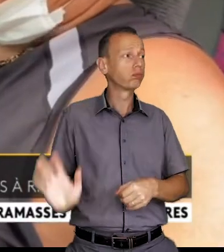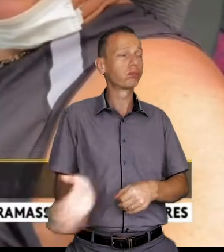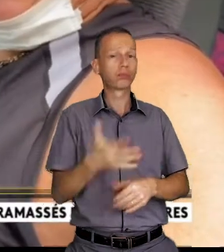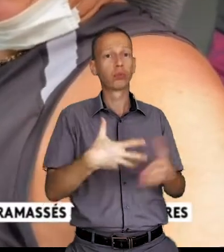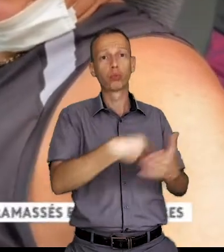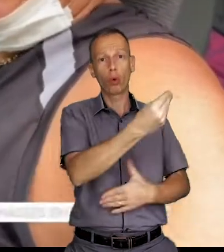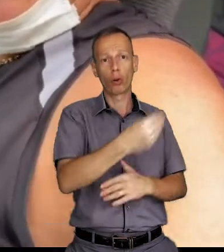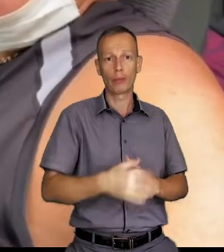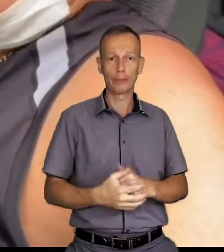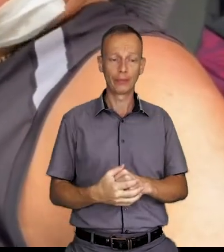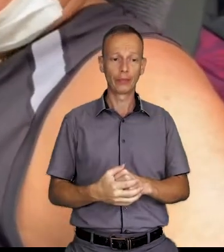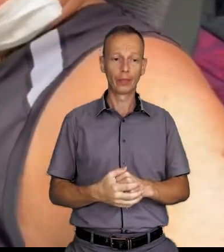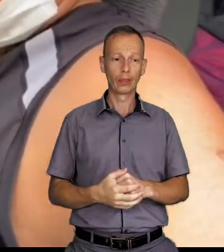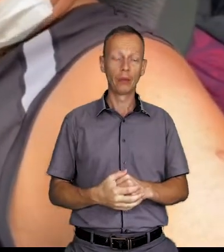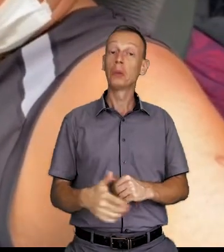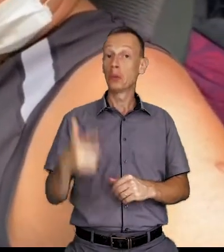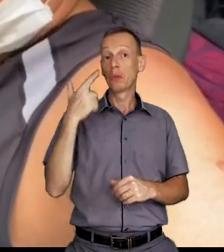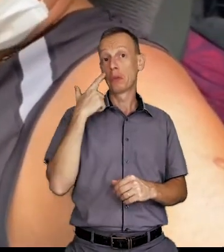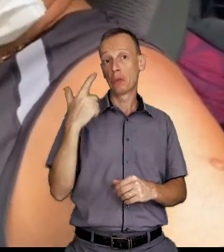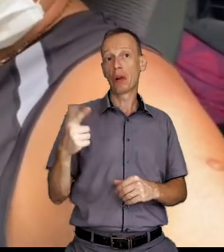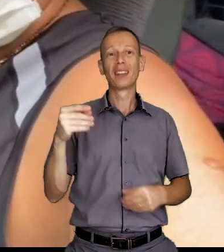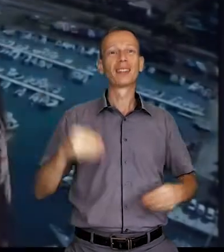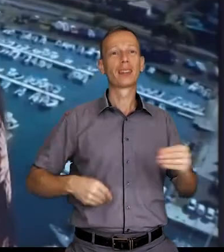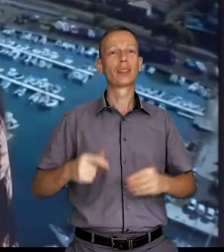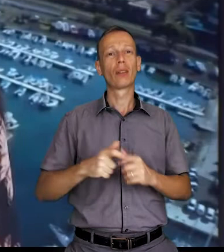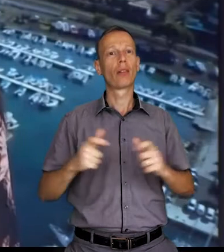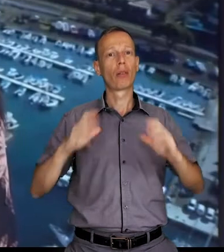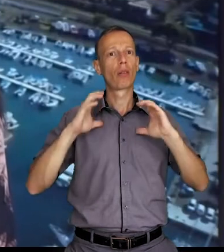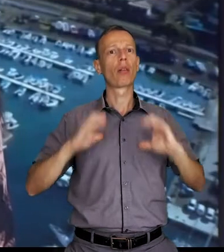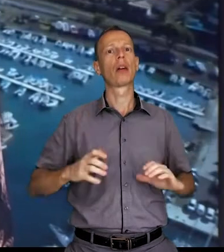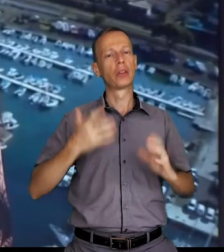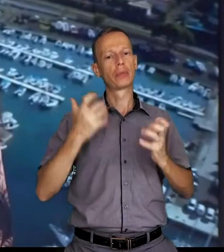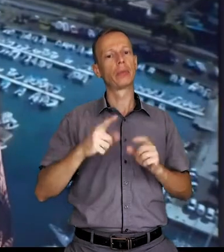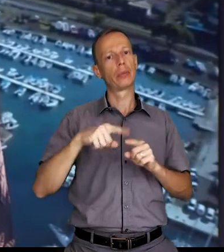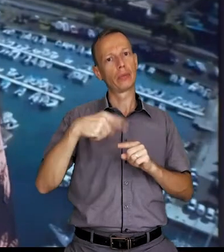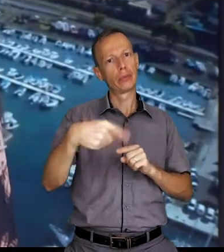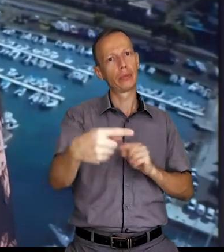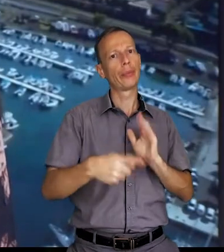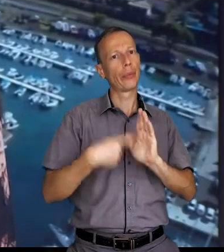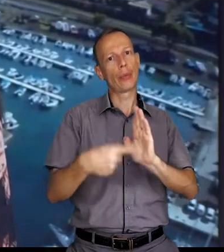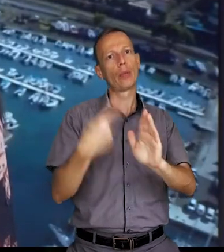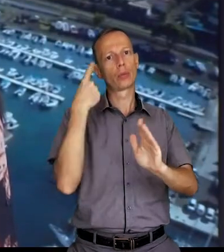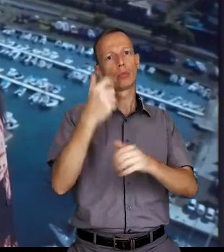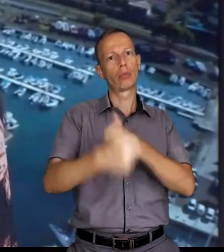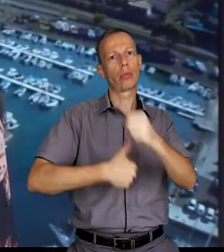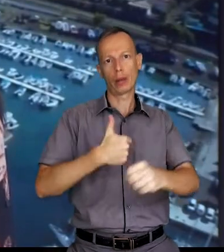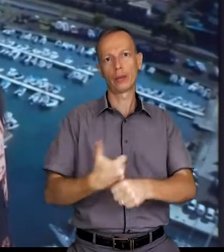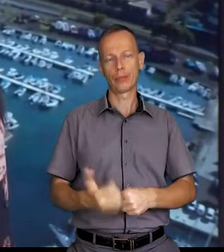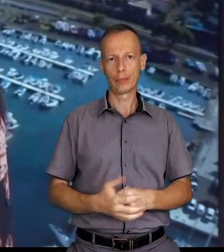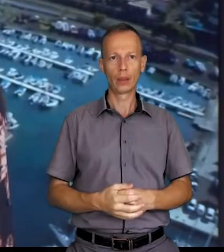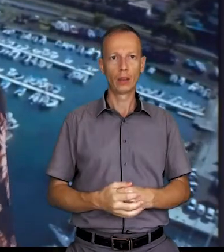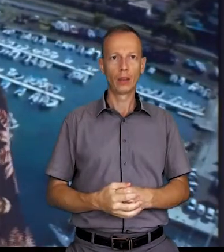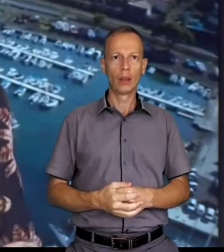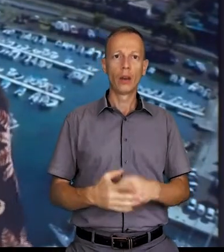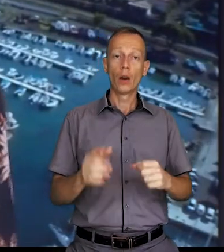Tout ce qui est déchets, ils sont faits complètement. Voilà. Voilà une action de prévention que le directeur de l'établissement compte bien réitérer